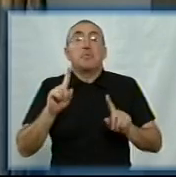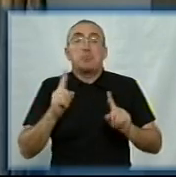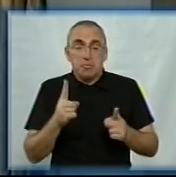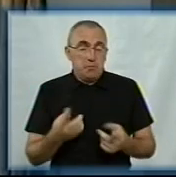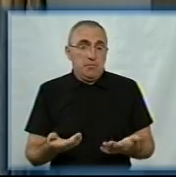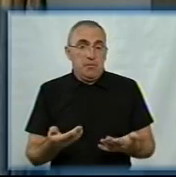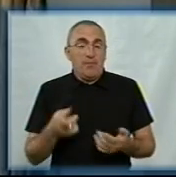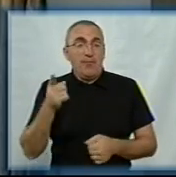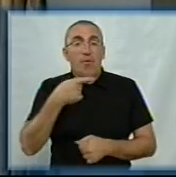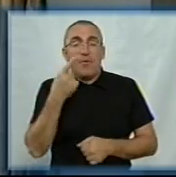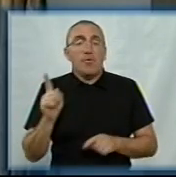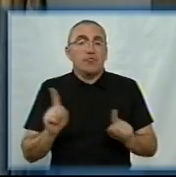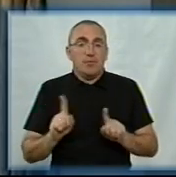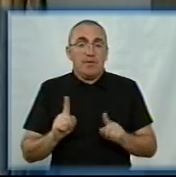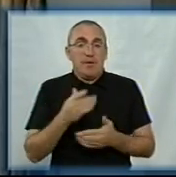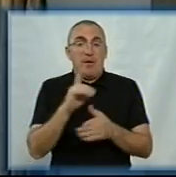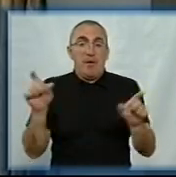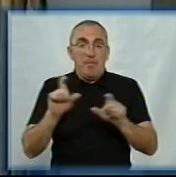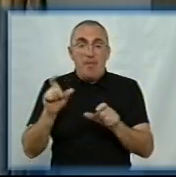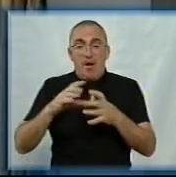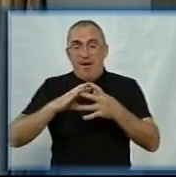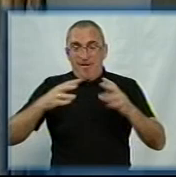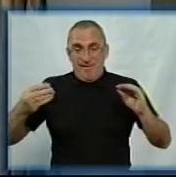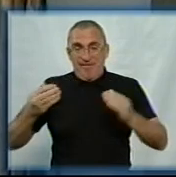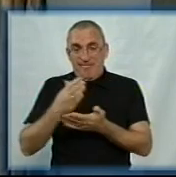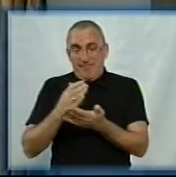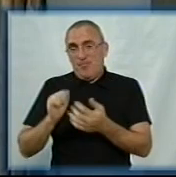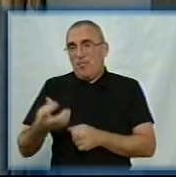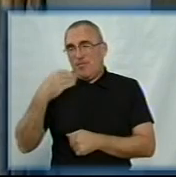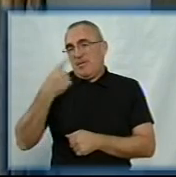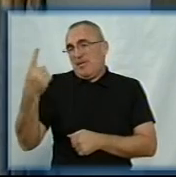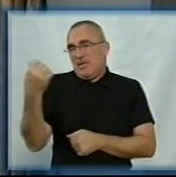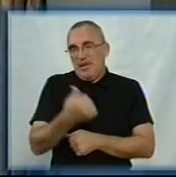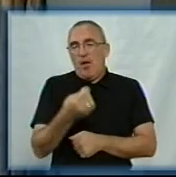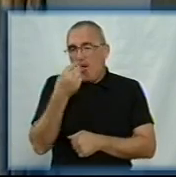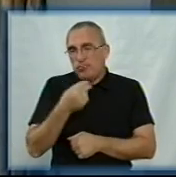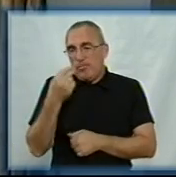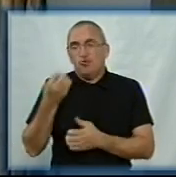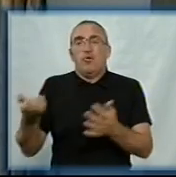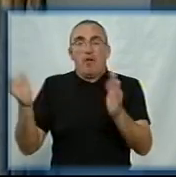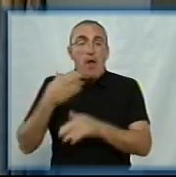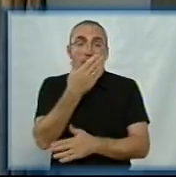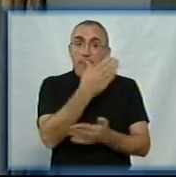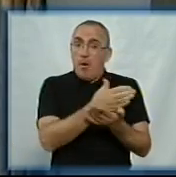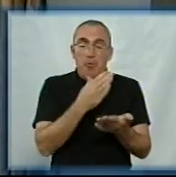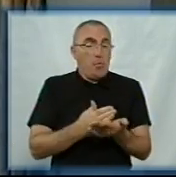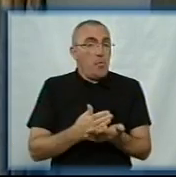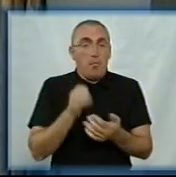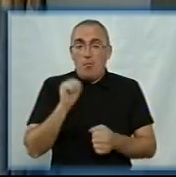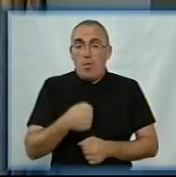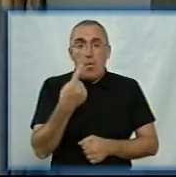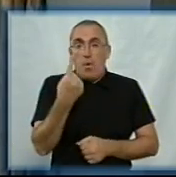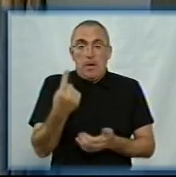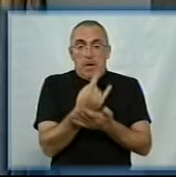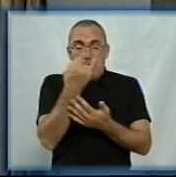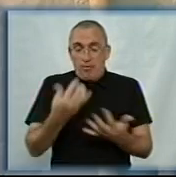невигідний? Вони говорять, тому що магазинну буханку можна з'їсти за тиждень і ще й залишиться, а ваш хліб можна за один